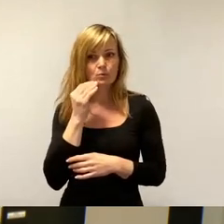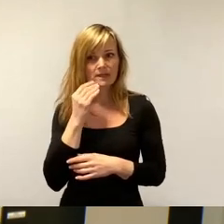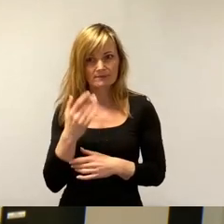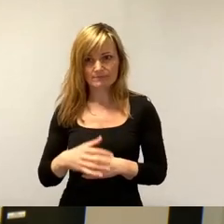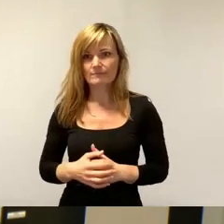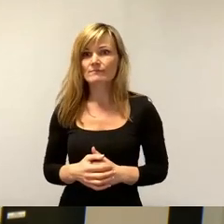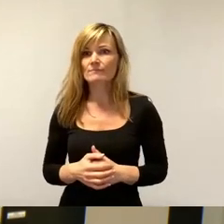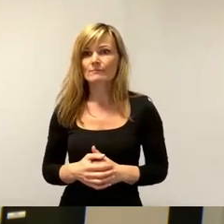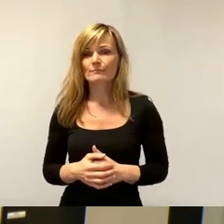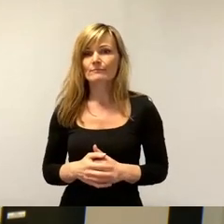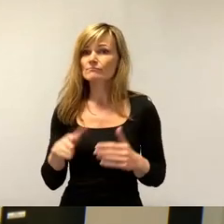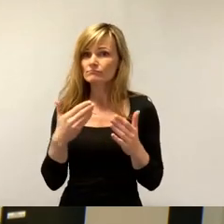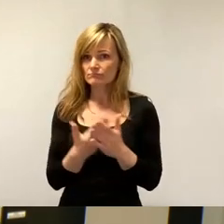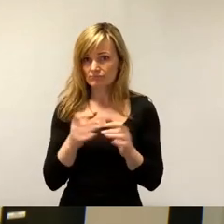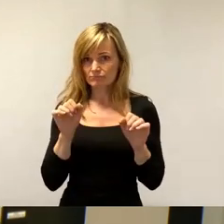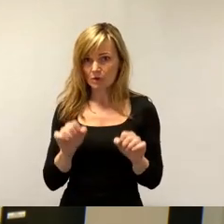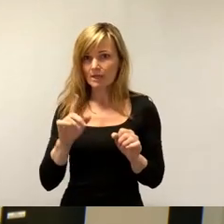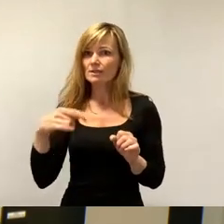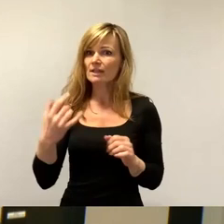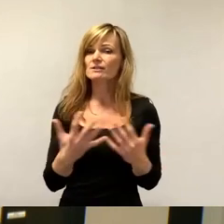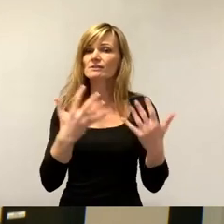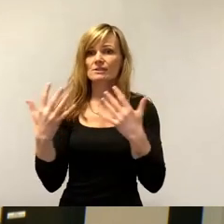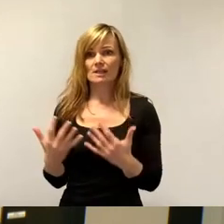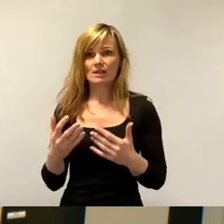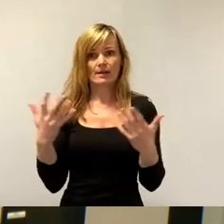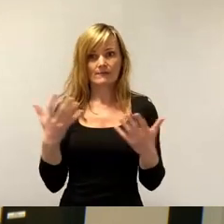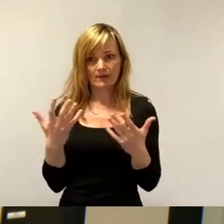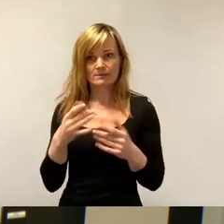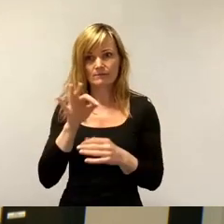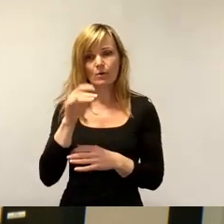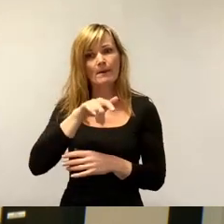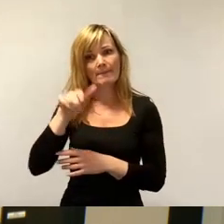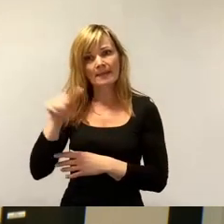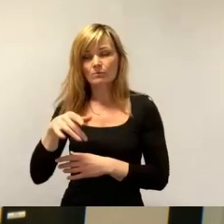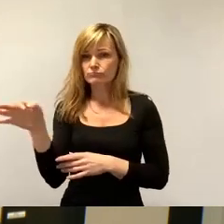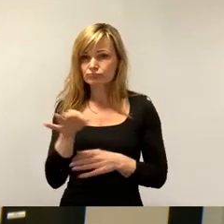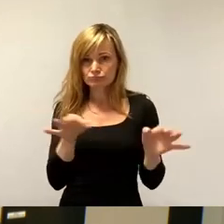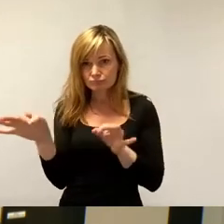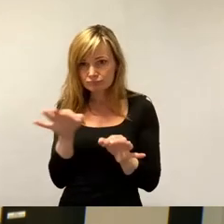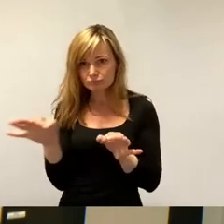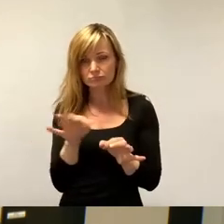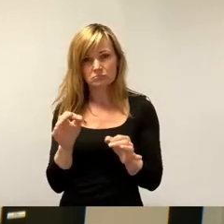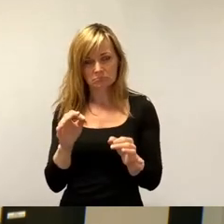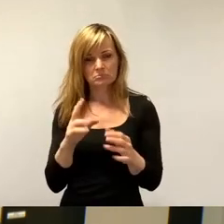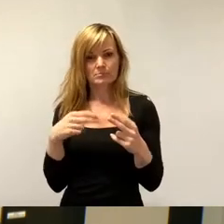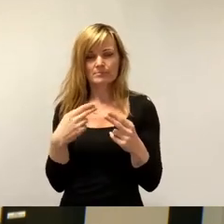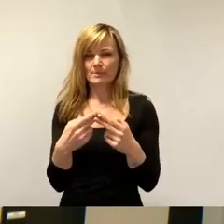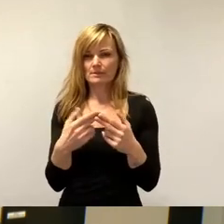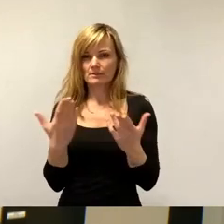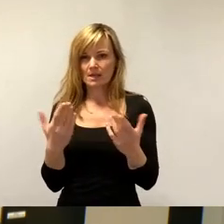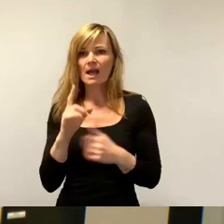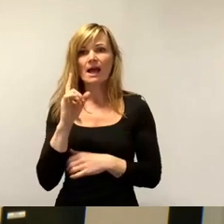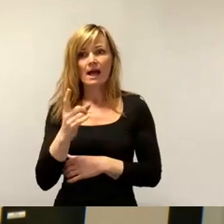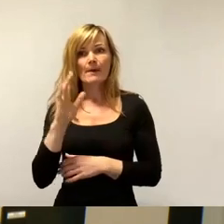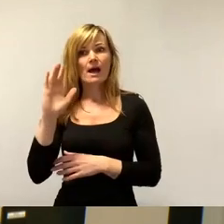das abdecken, was in den nächsten zehn Jahren hier an Menschen zuzieht. Was dabei aber auffällt, ist, dass